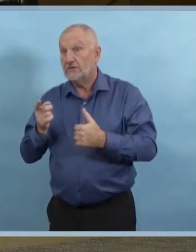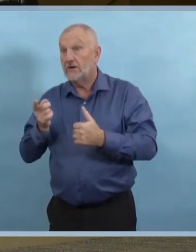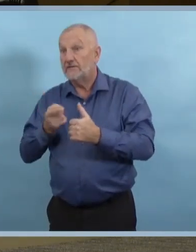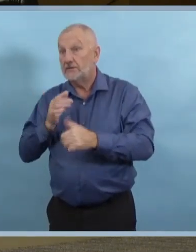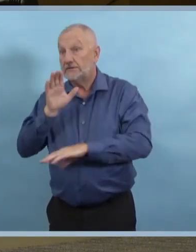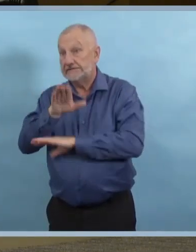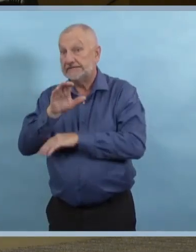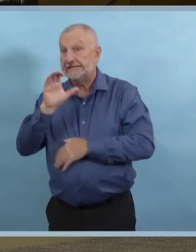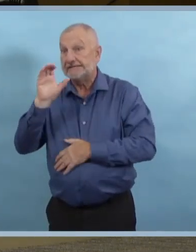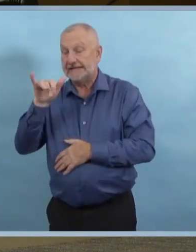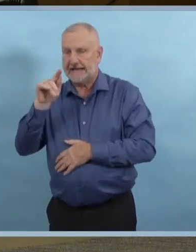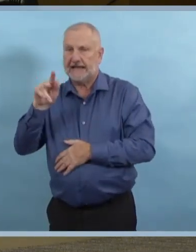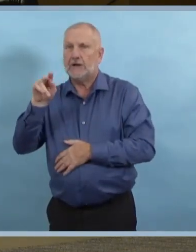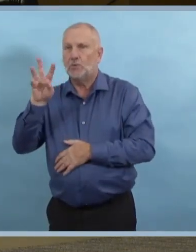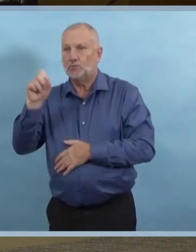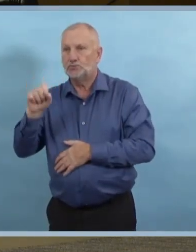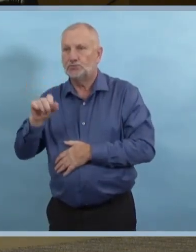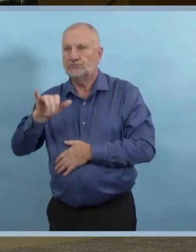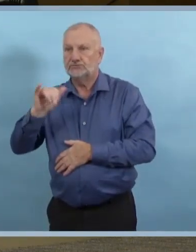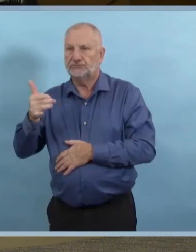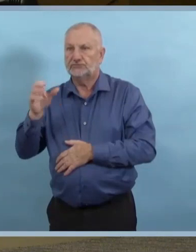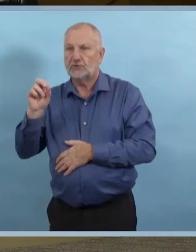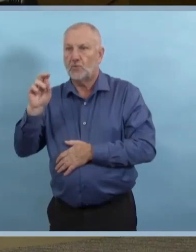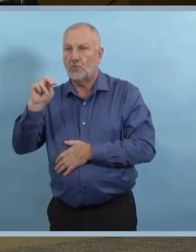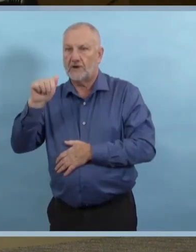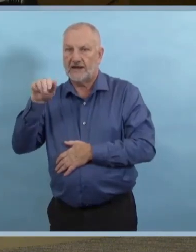Bon après-midi. Lannette,'ai commencé avec vous.